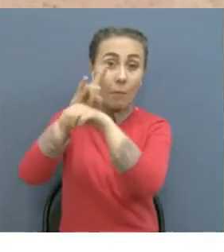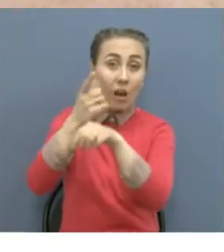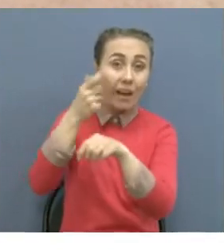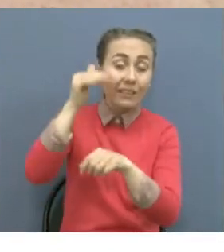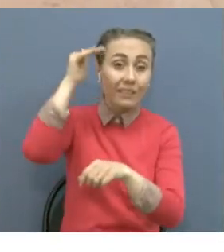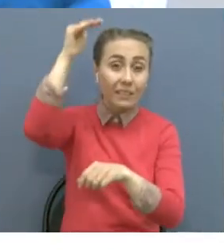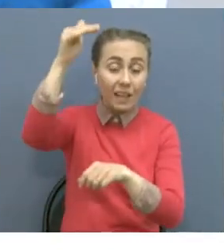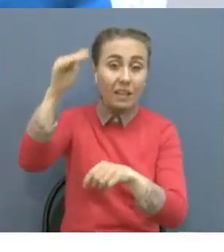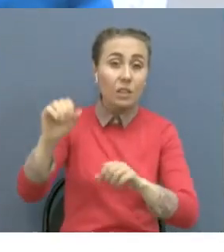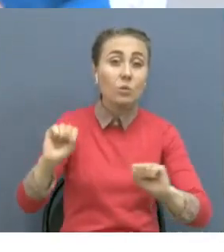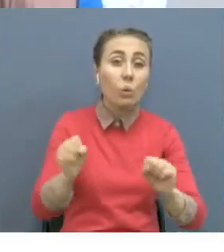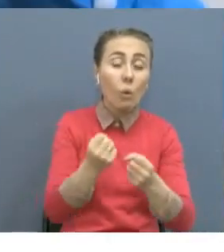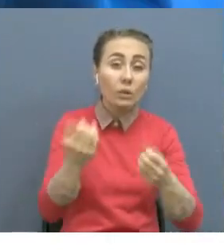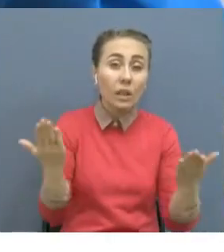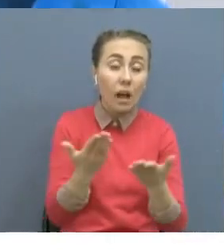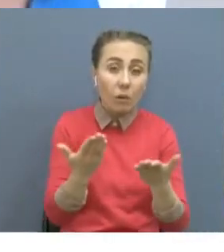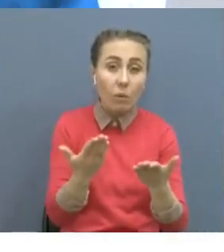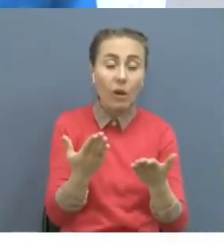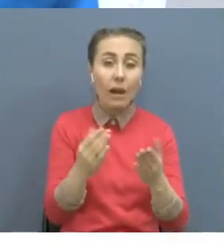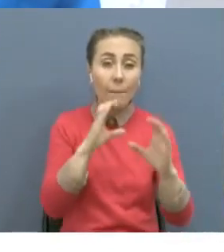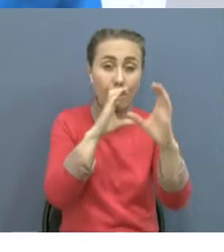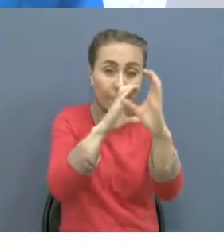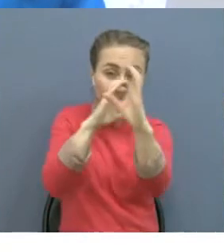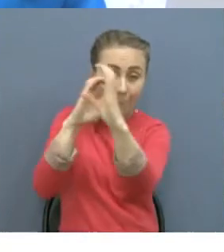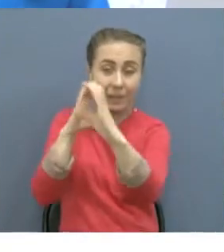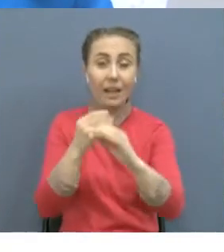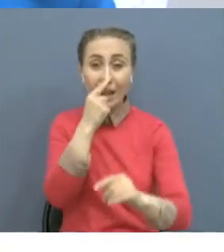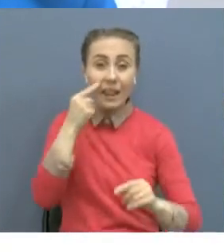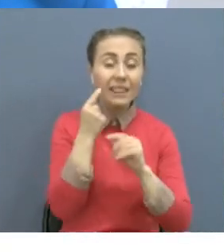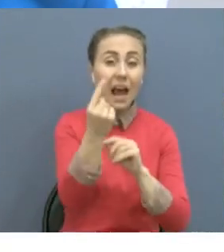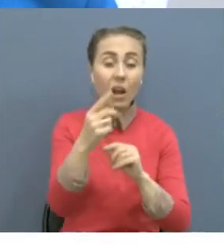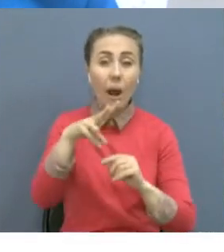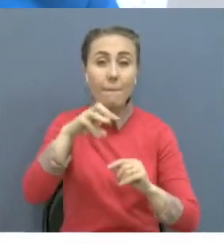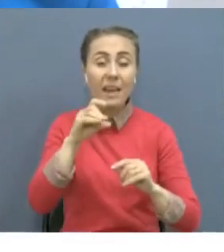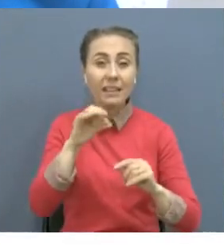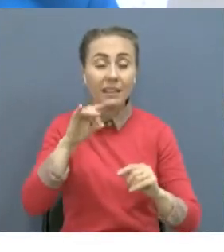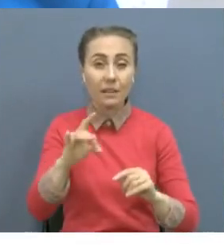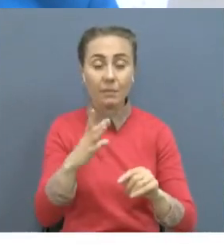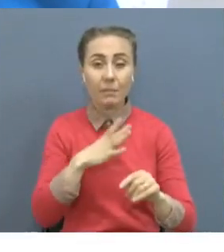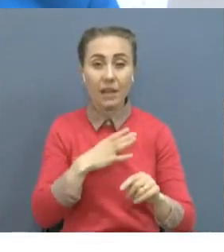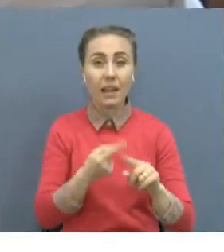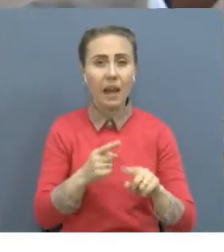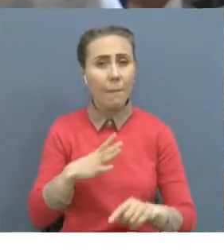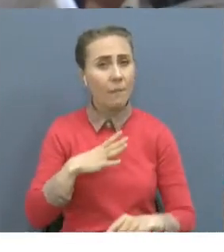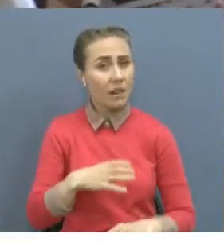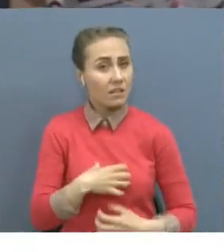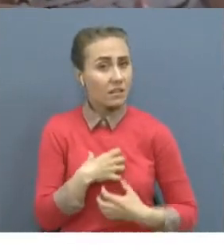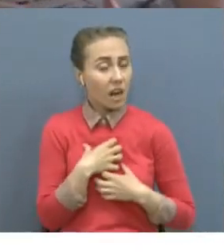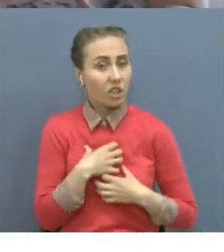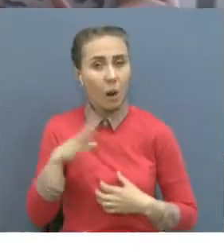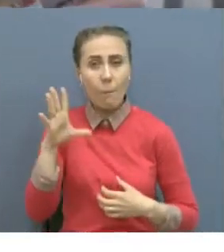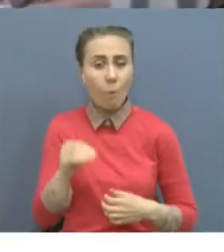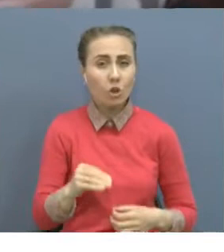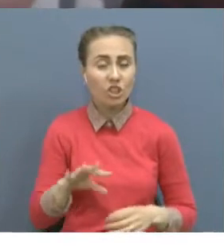өлімге бет-бе-бет келген тұстар аса қорқынышты болатын. Жан жақтан жаң бірша жауған оқтар ағып өтетін. Валентина